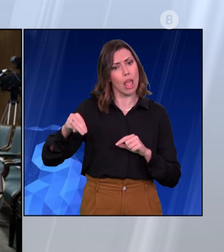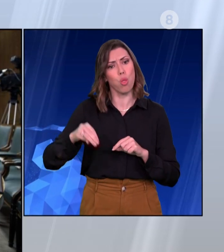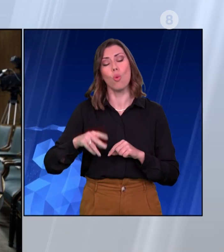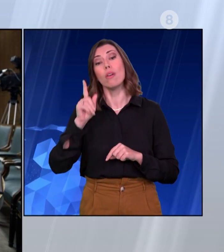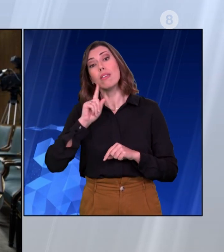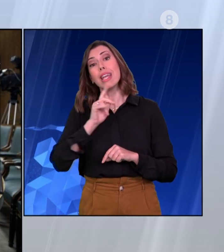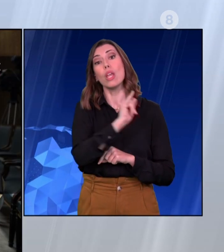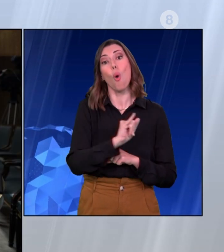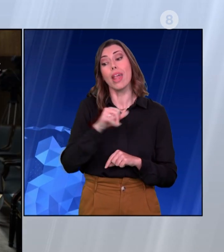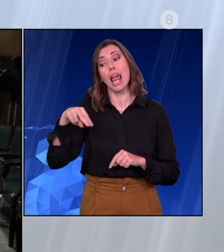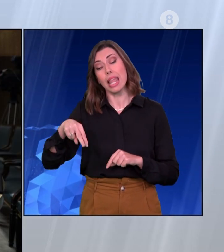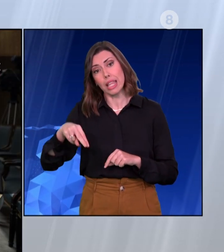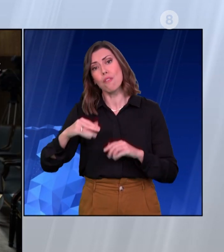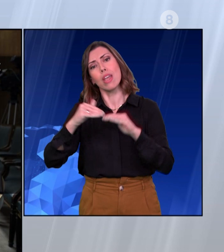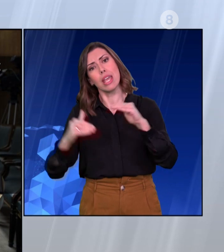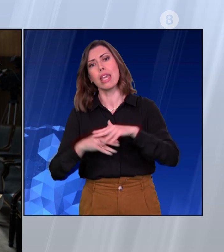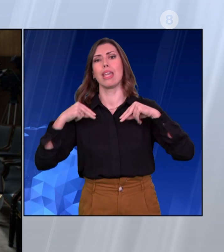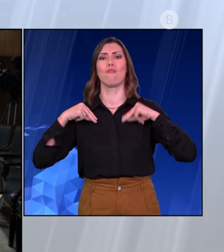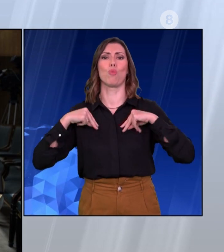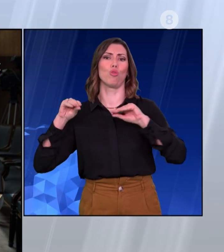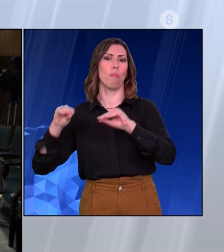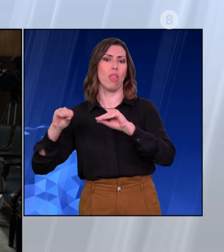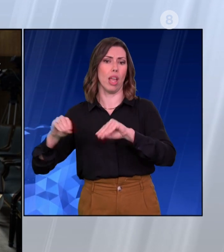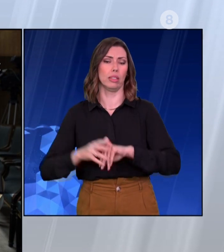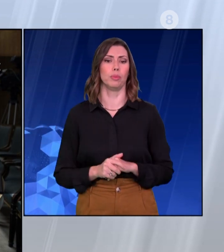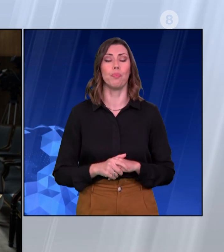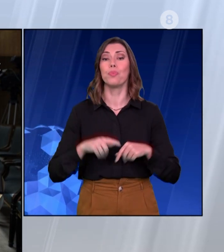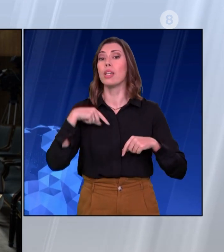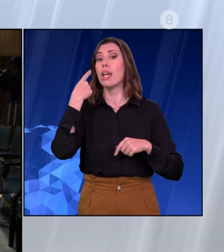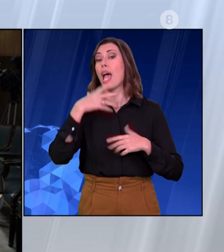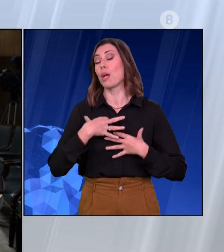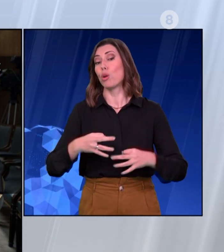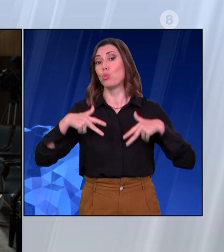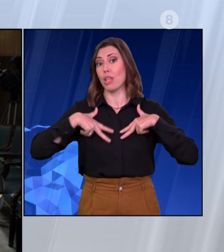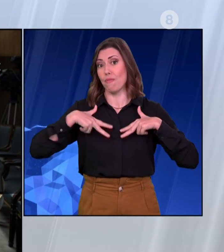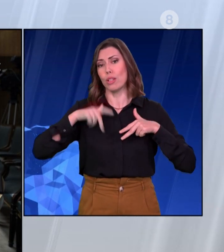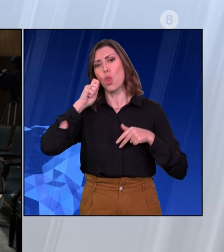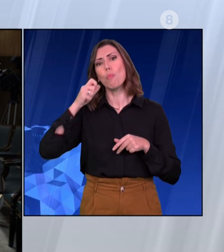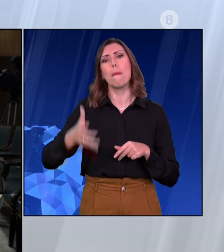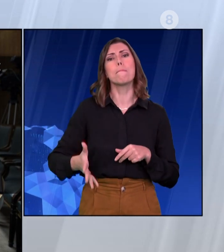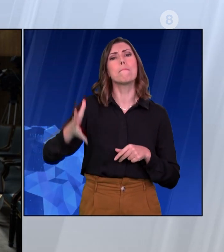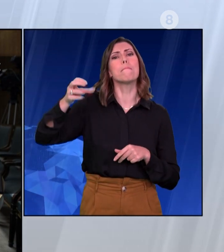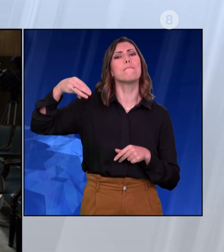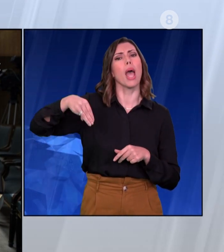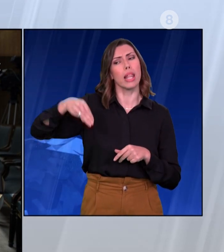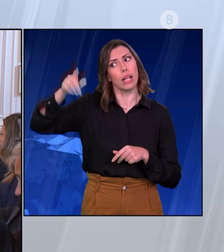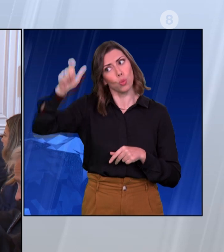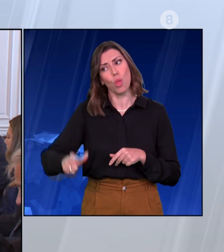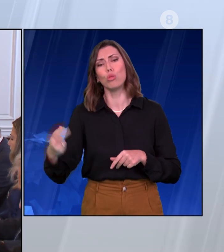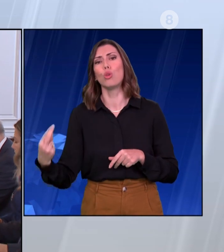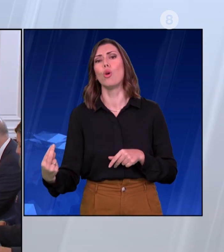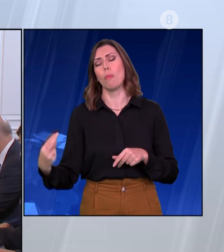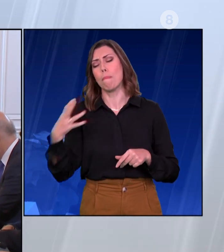Λυτρίβη. Αναβαθμίζεται και ο κυβερνητικός εκπρόσωπος Παύλος Μαρινάκης, ο οποίος θα ορκιστεί υφυπουργός παρά το Πρωθυπουργό, έχοντας την αρμοδιότητά του τον τύπο.